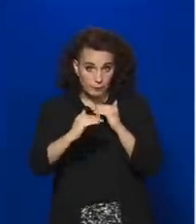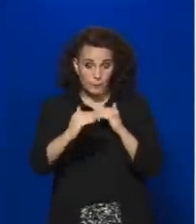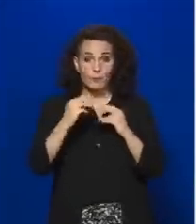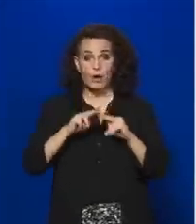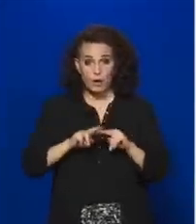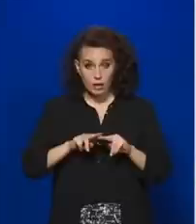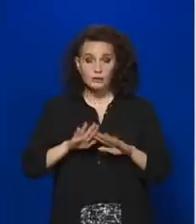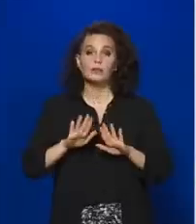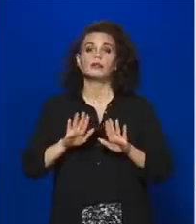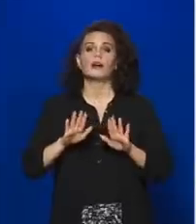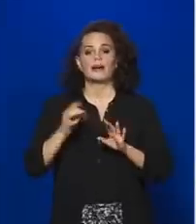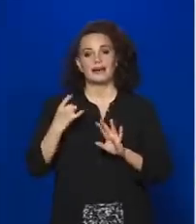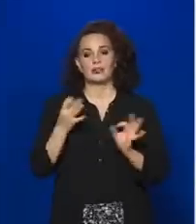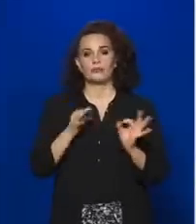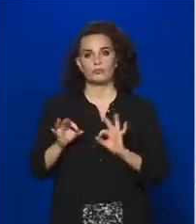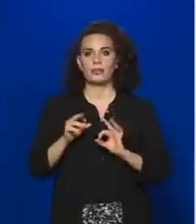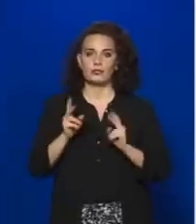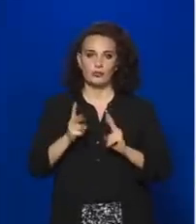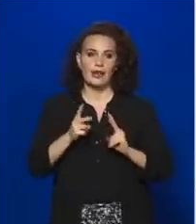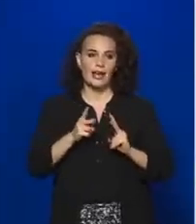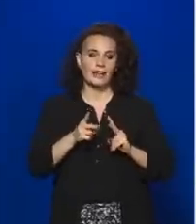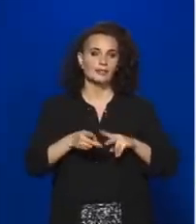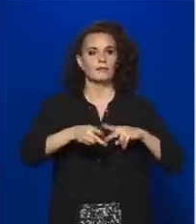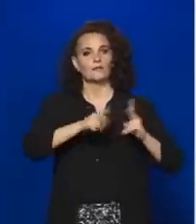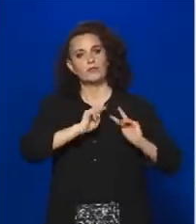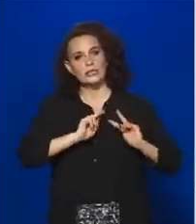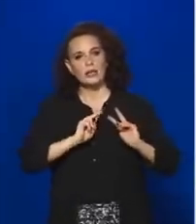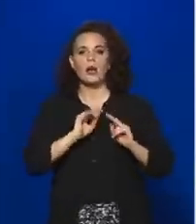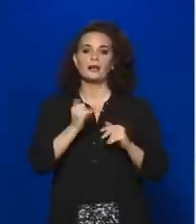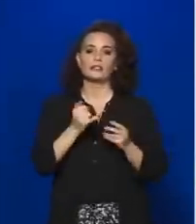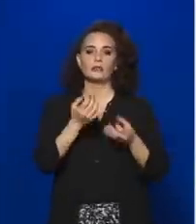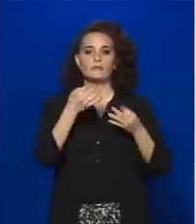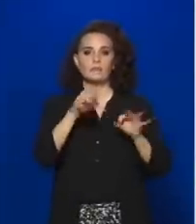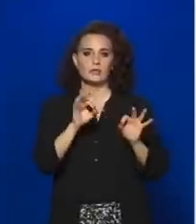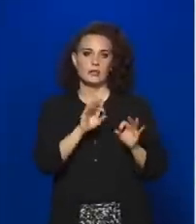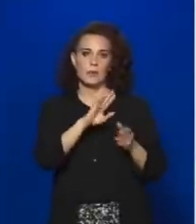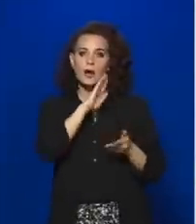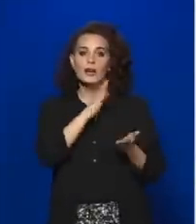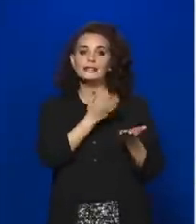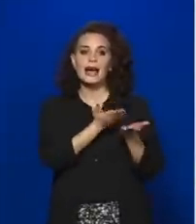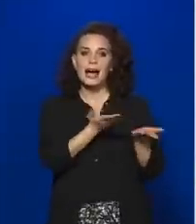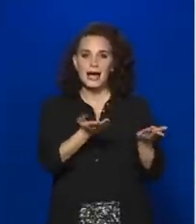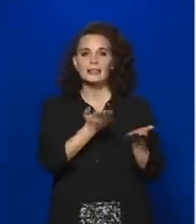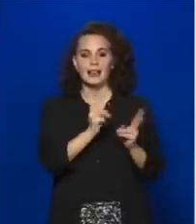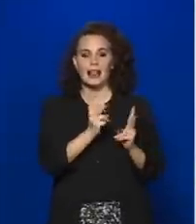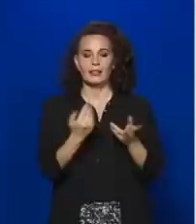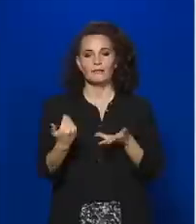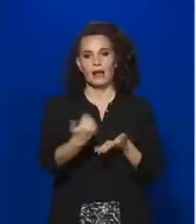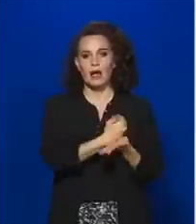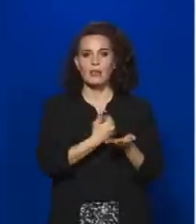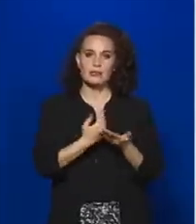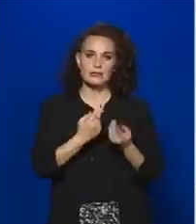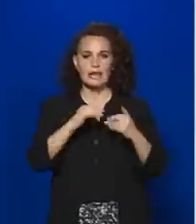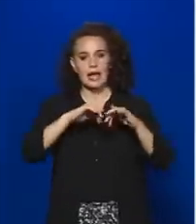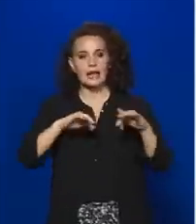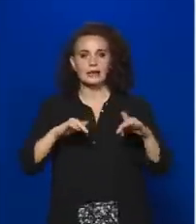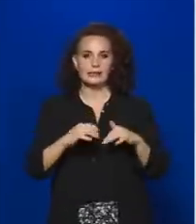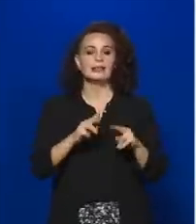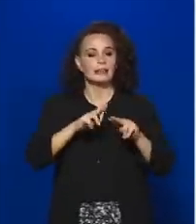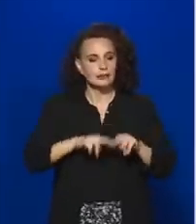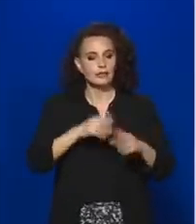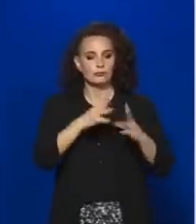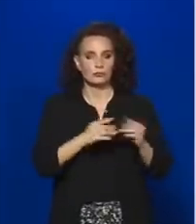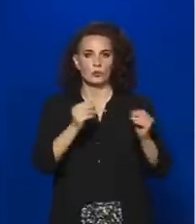egészségügyben is visszafordulhatunk, és a szabaddált tett ágyak azok felhasználhatóak a rendes gyógyításra.